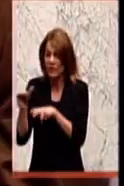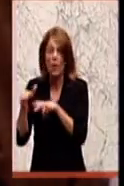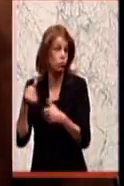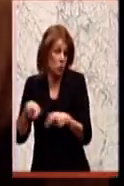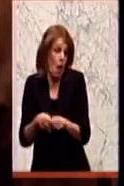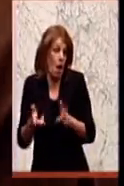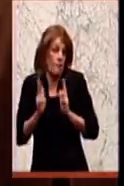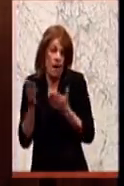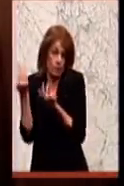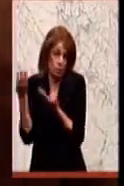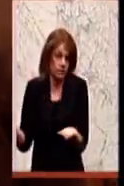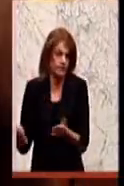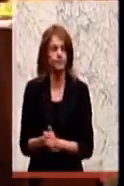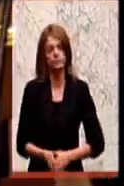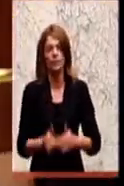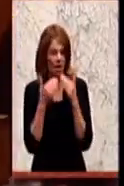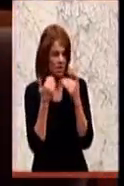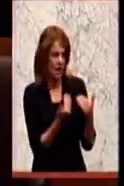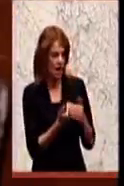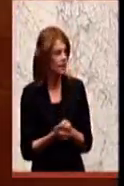Danke. Danke. Ich darf befürchten, die Kommission